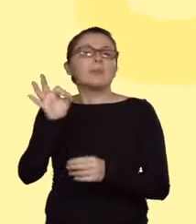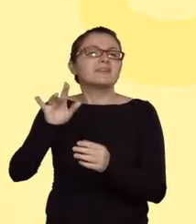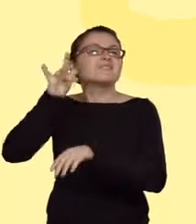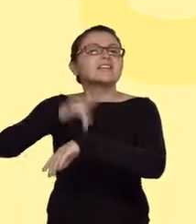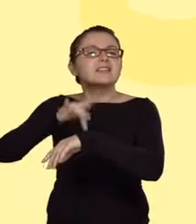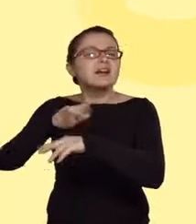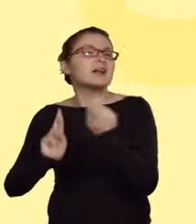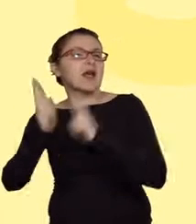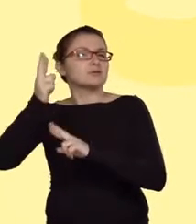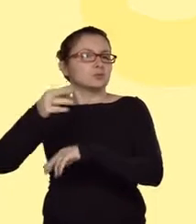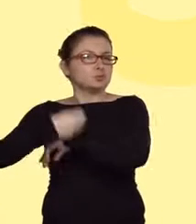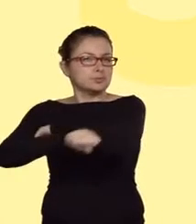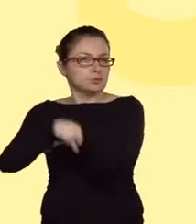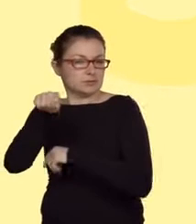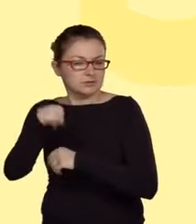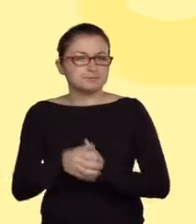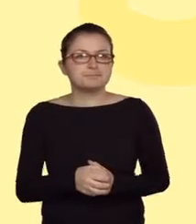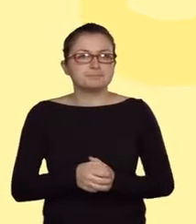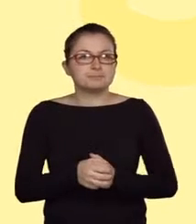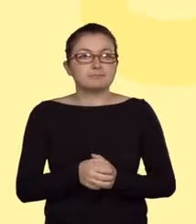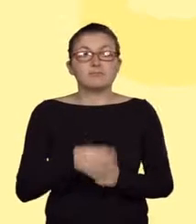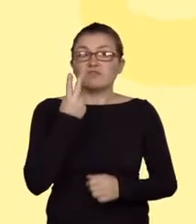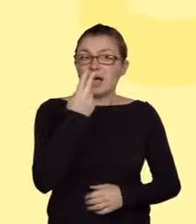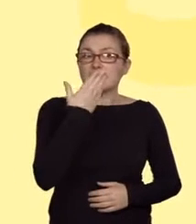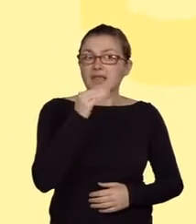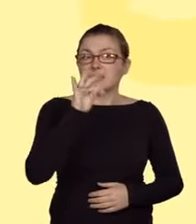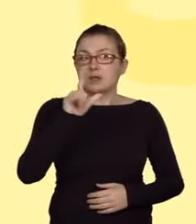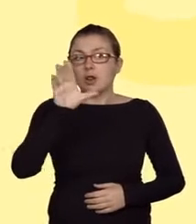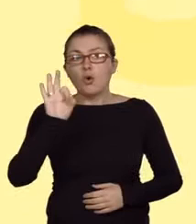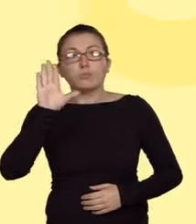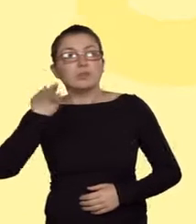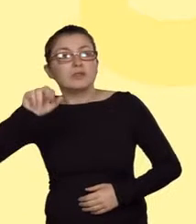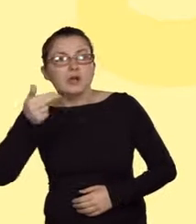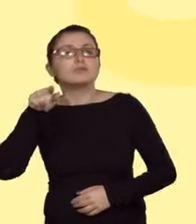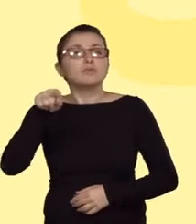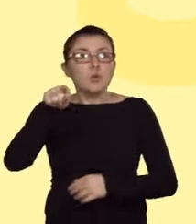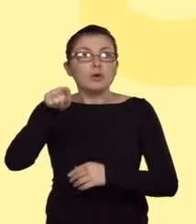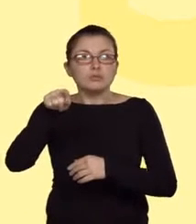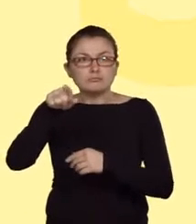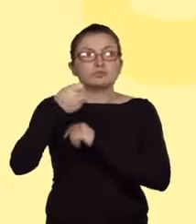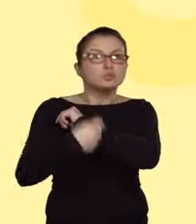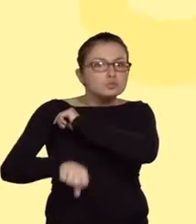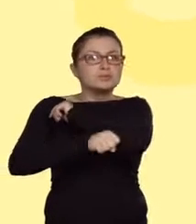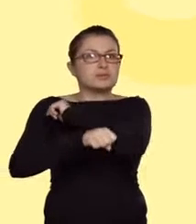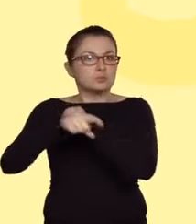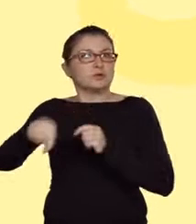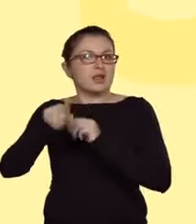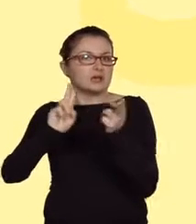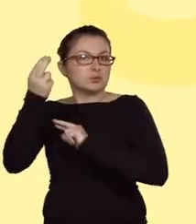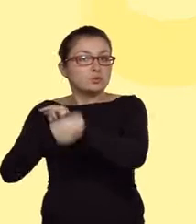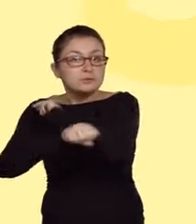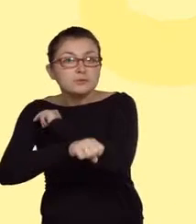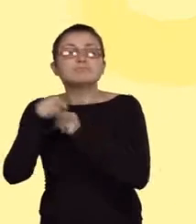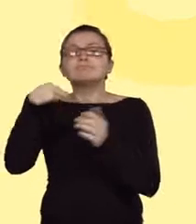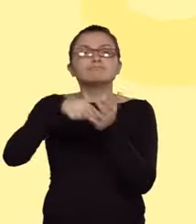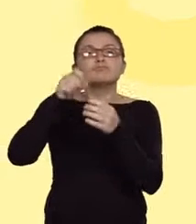substytucji. Dwa metylobutan, substrat reakcji substytucji, to związek zbudowany z pięciu różnych